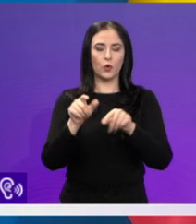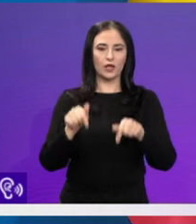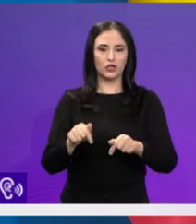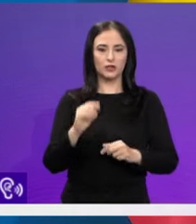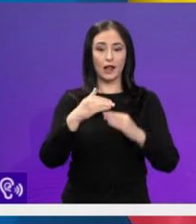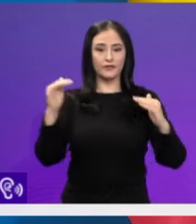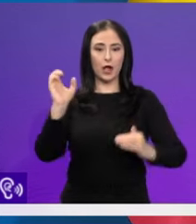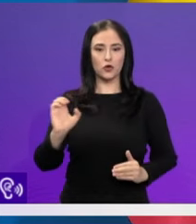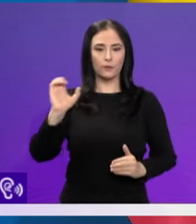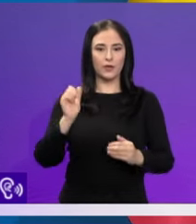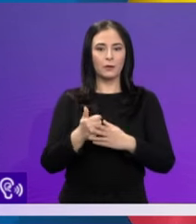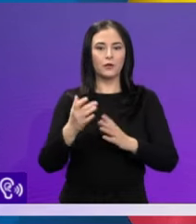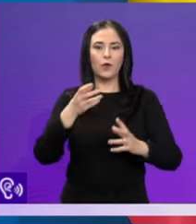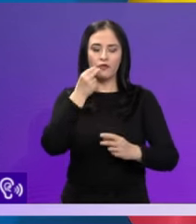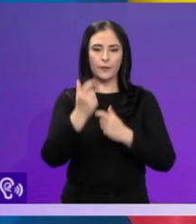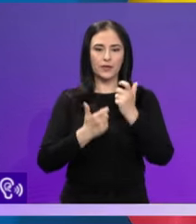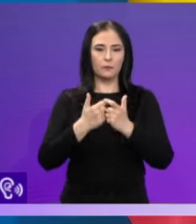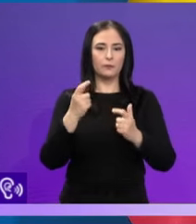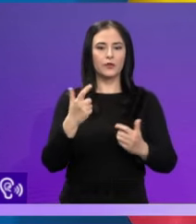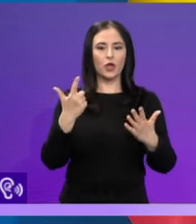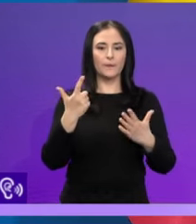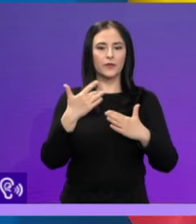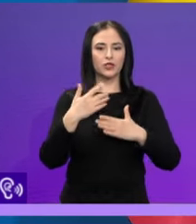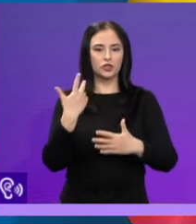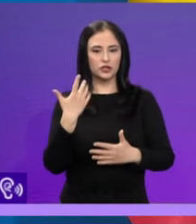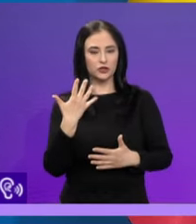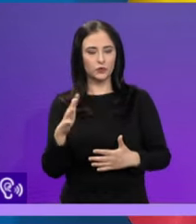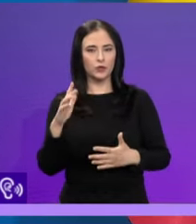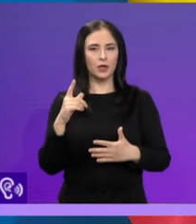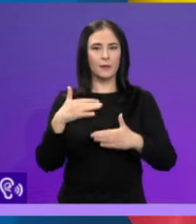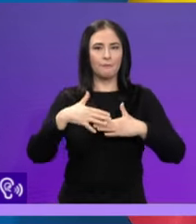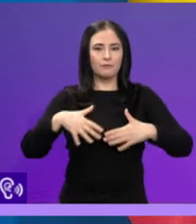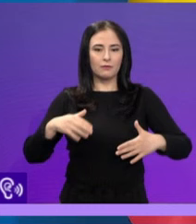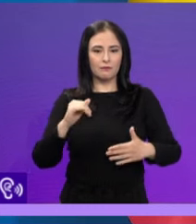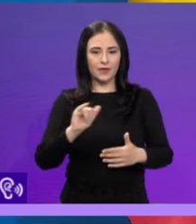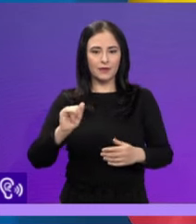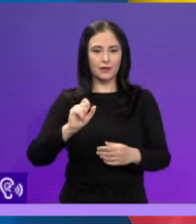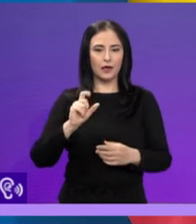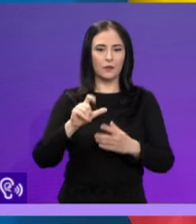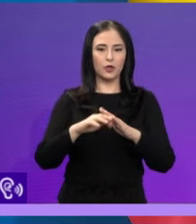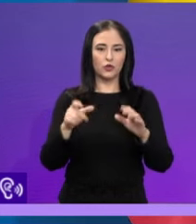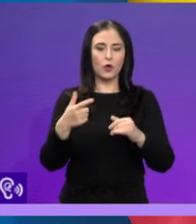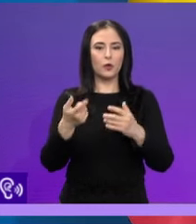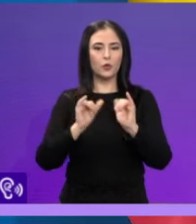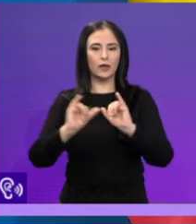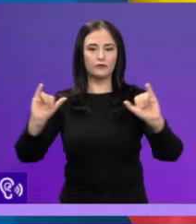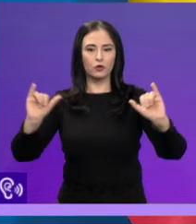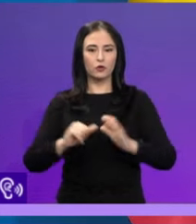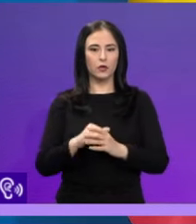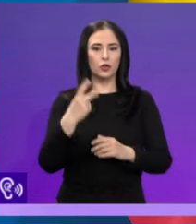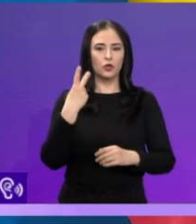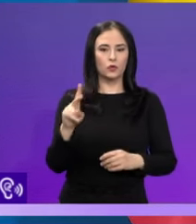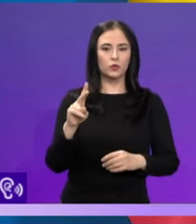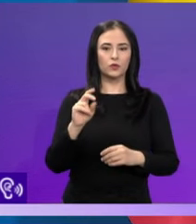De aceste sume vor beneficia peste 550.000 de fermieri din sectorul vegetal și 200